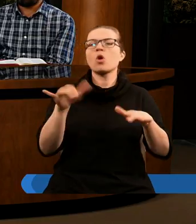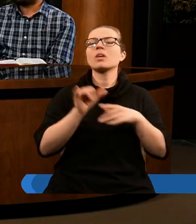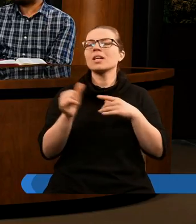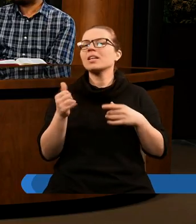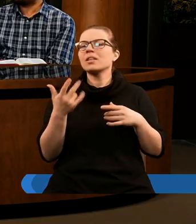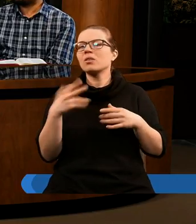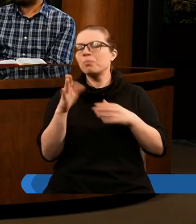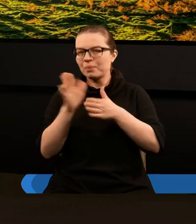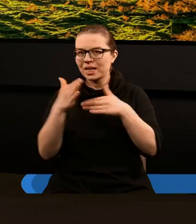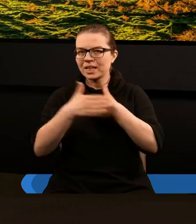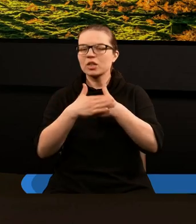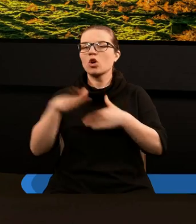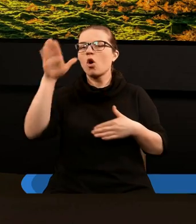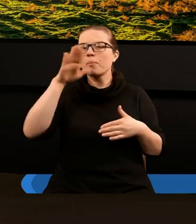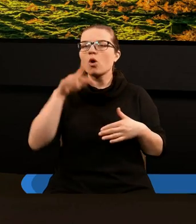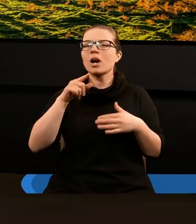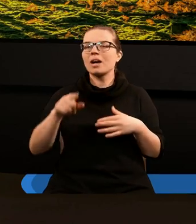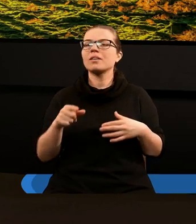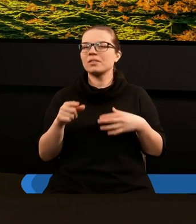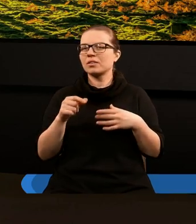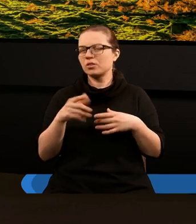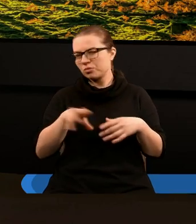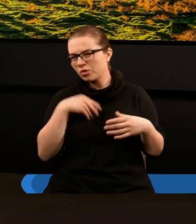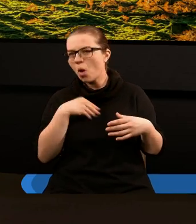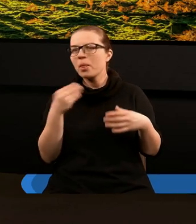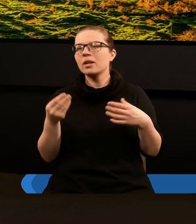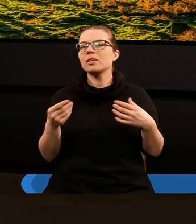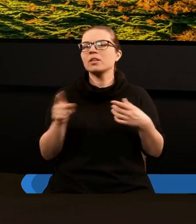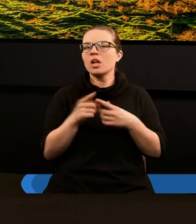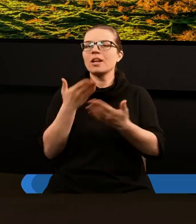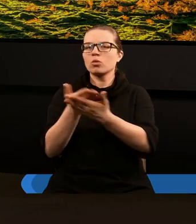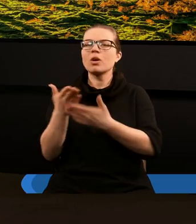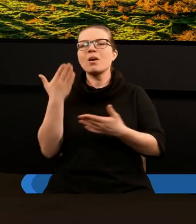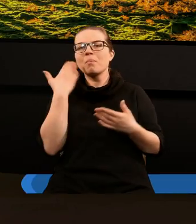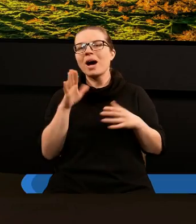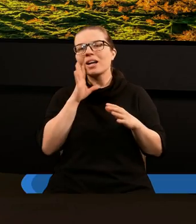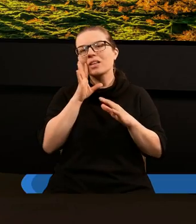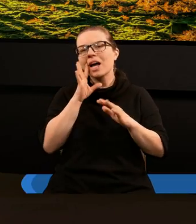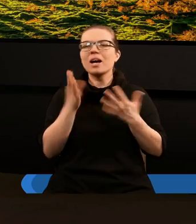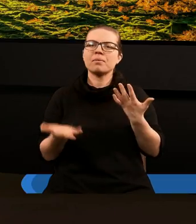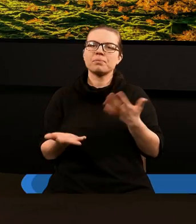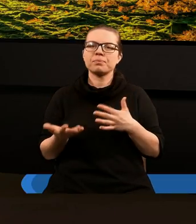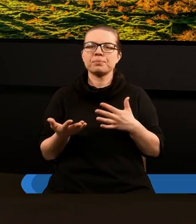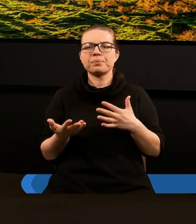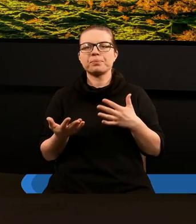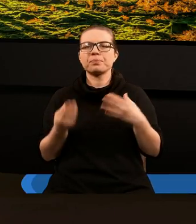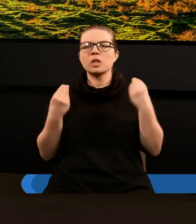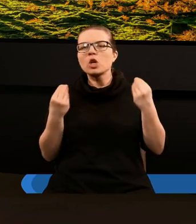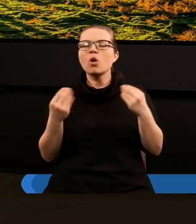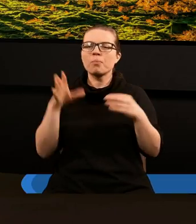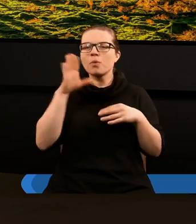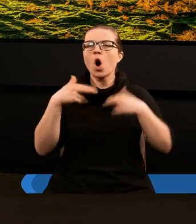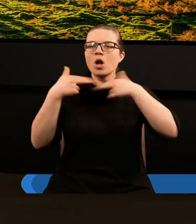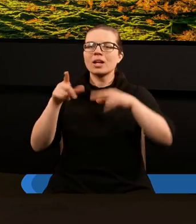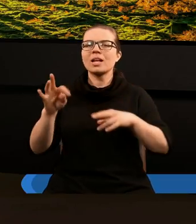jakby bardzo blisko Pana Boga oraz Lewiego, który pełnił służbę przy świątyni, to sugeruje taki bardzo pobożny i oddany